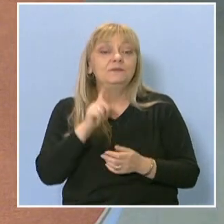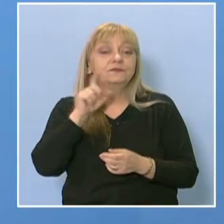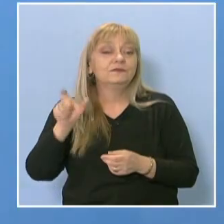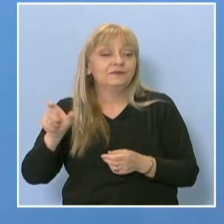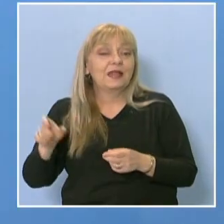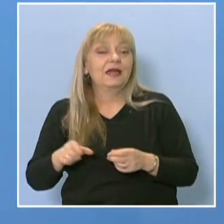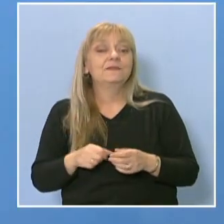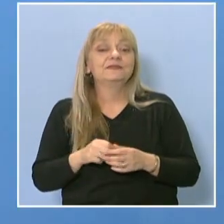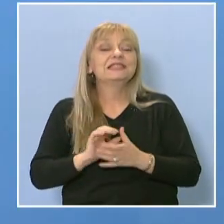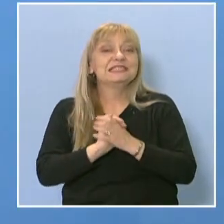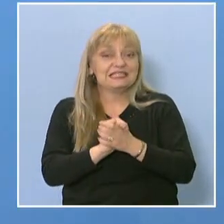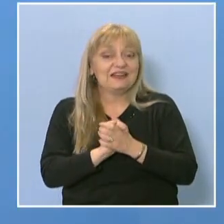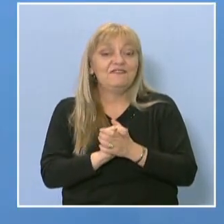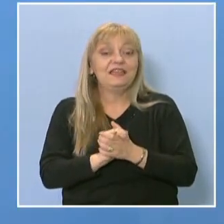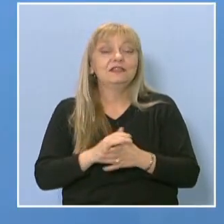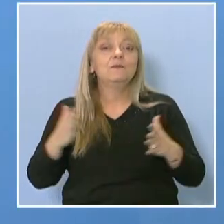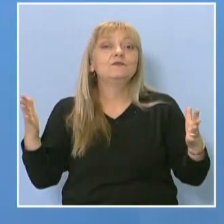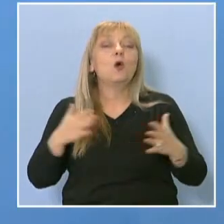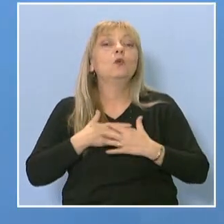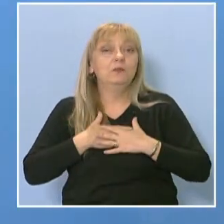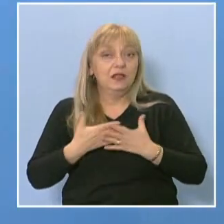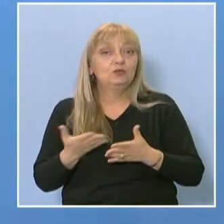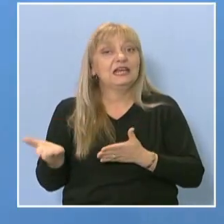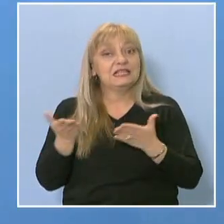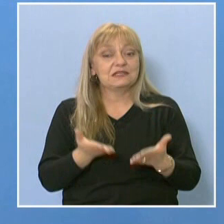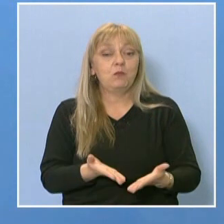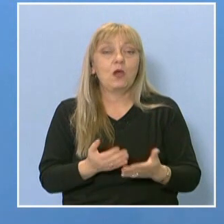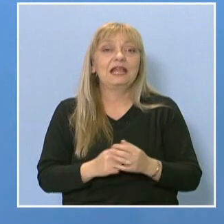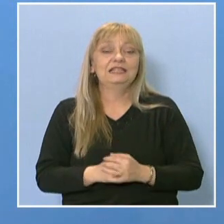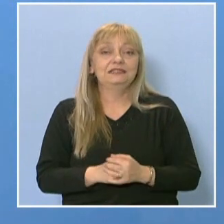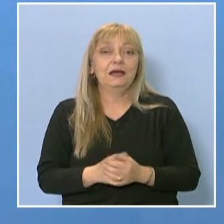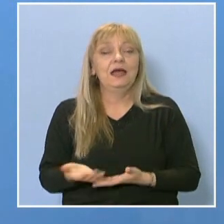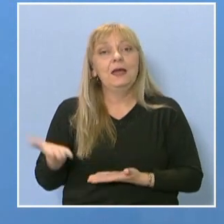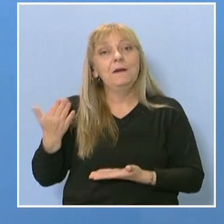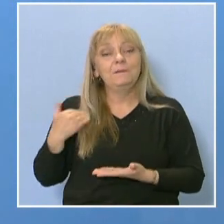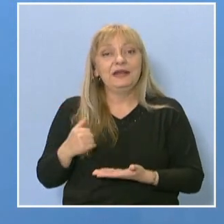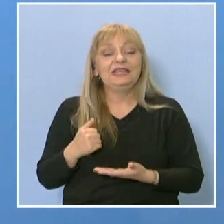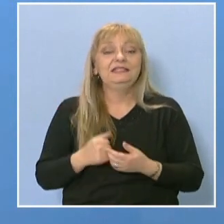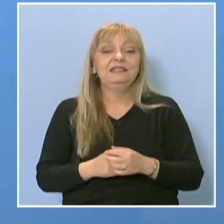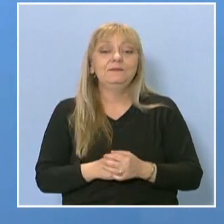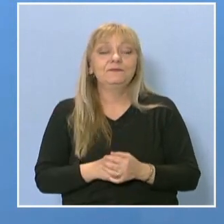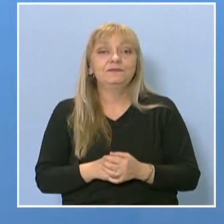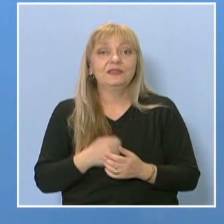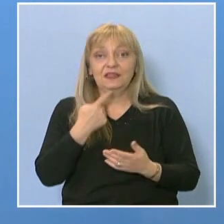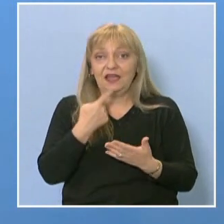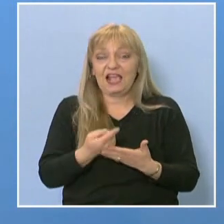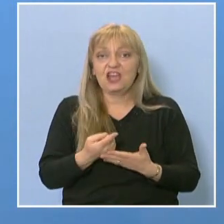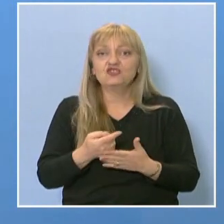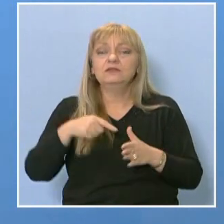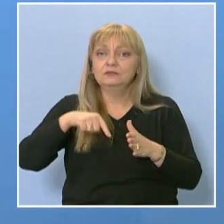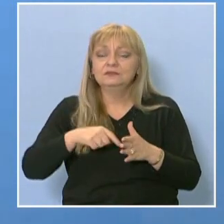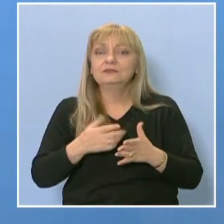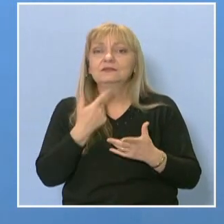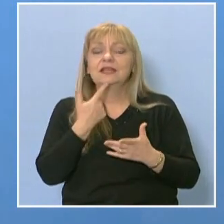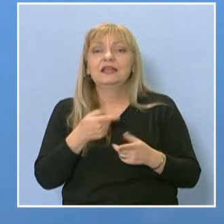така. Здравейте! Много благодаря за поканата. Преди да навляза в детайлите на